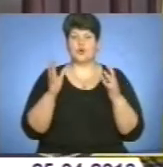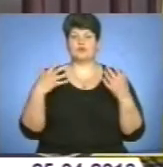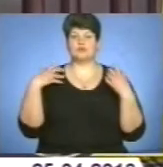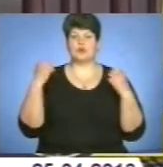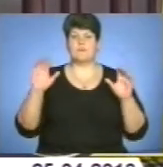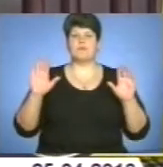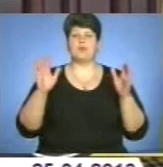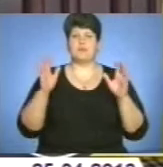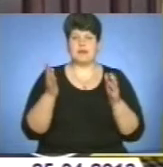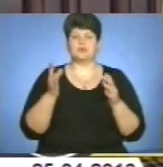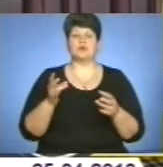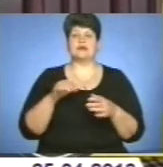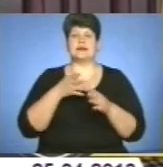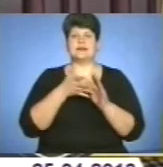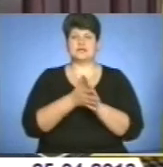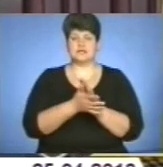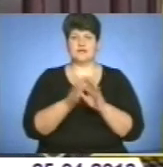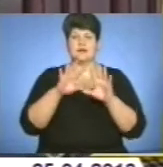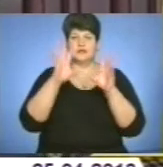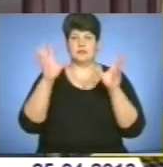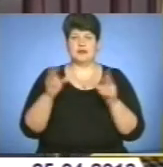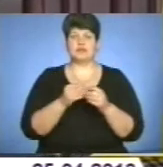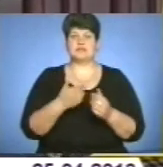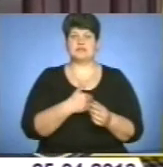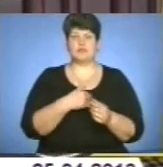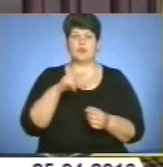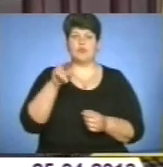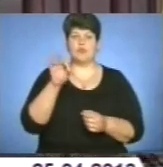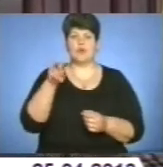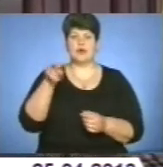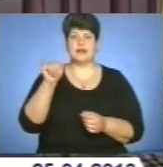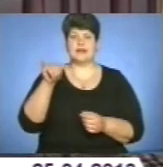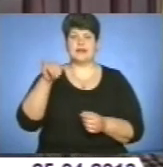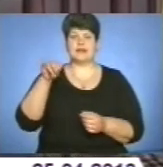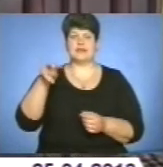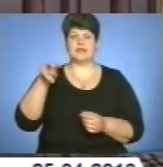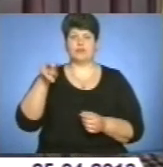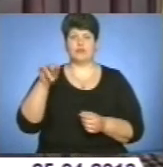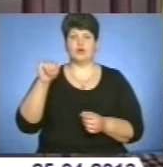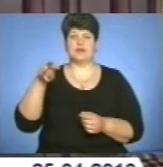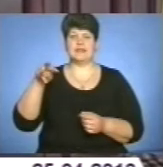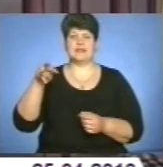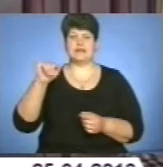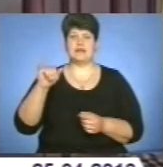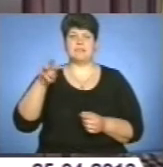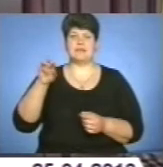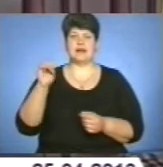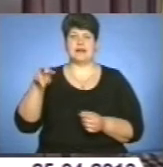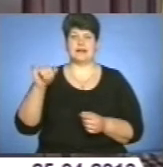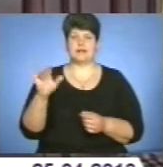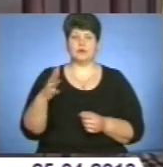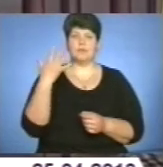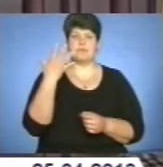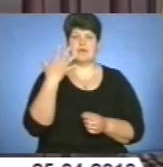моменту реалізації глобальної ініціативи з ліквідації поліомеліту у 1998 році, 5